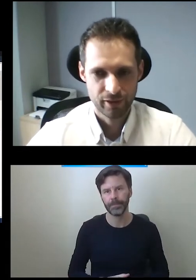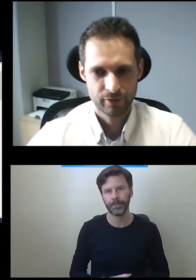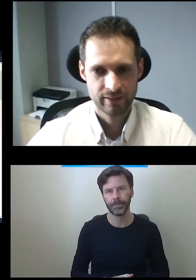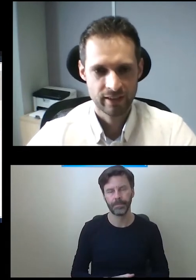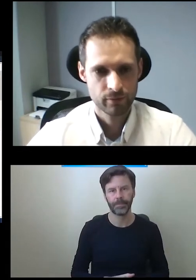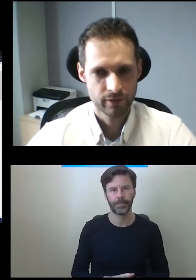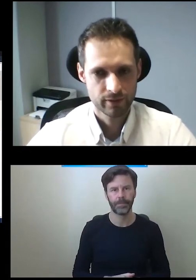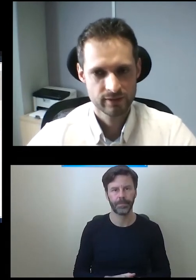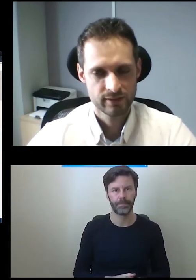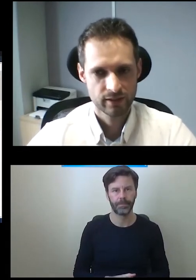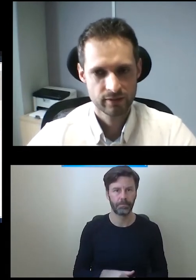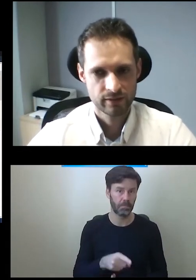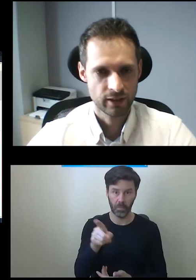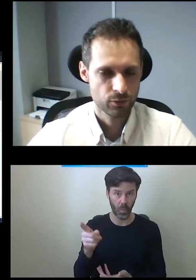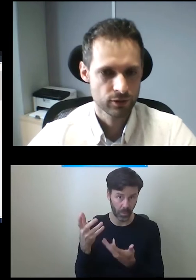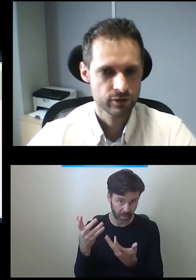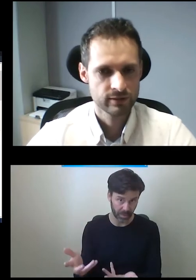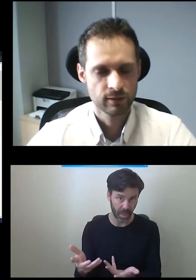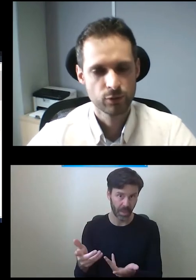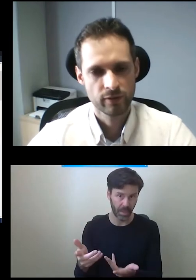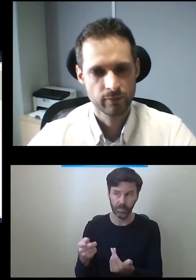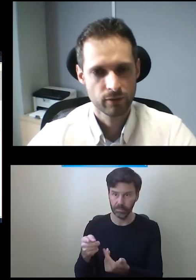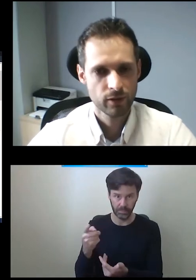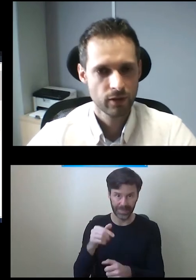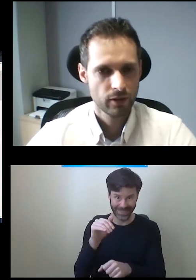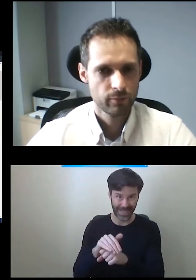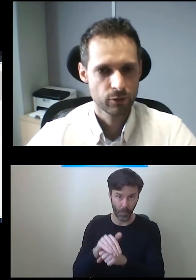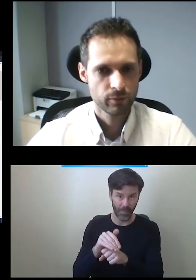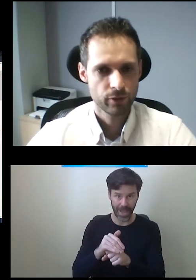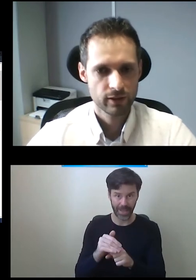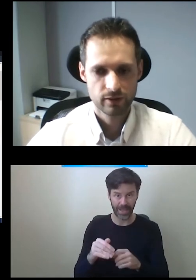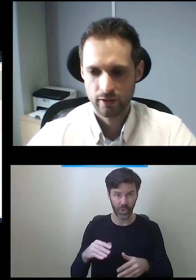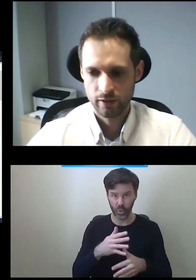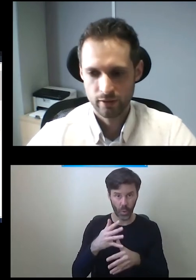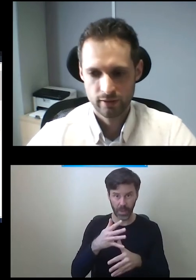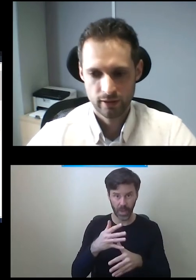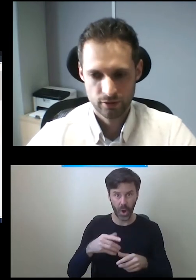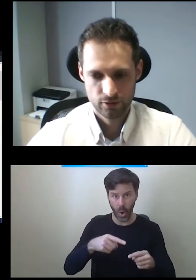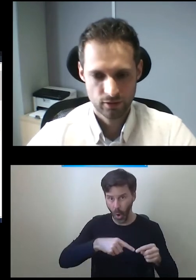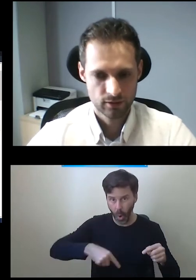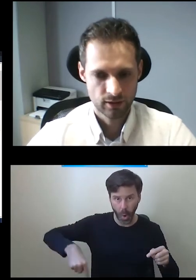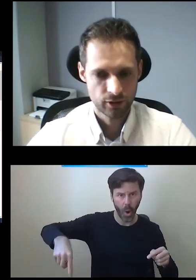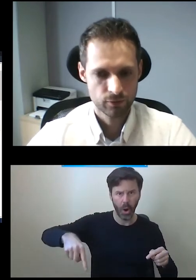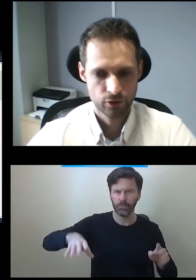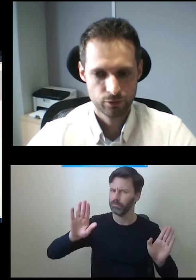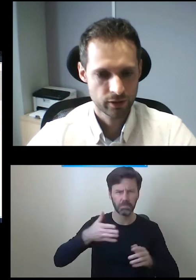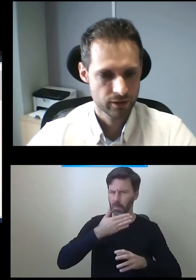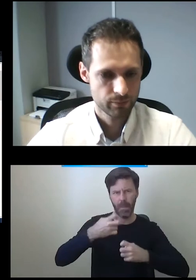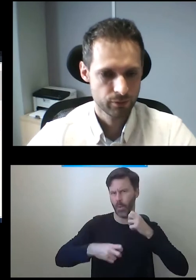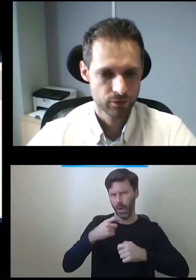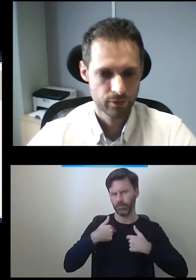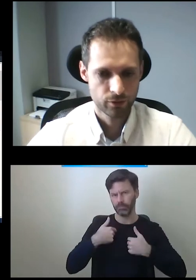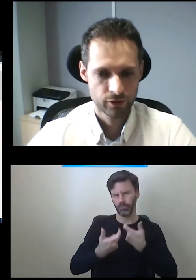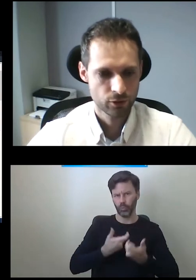taki akurat rodzaj z zabudowania miał ten projekt i taki też staraliśmy się tutaj